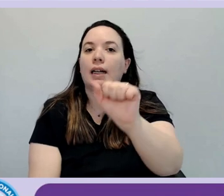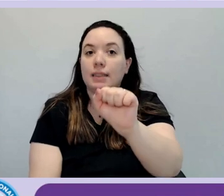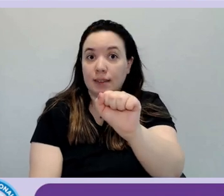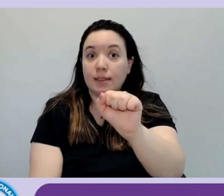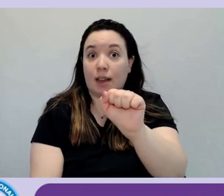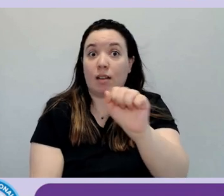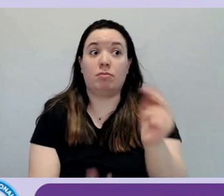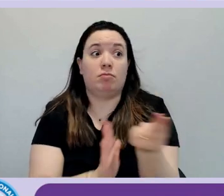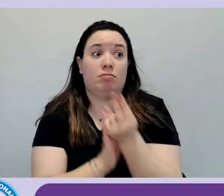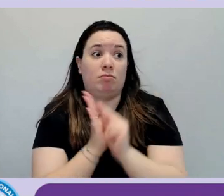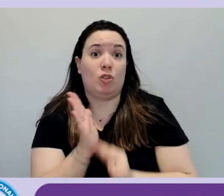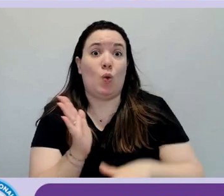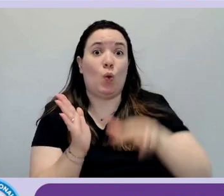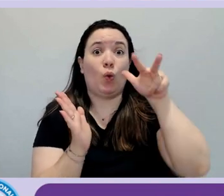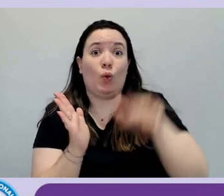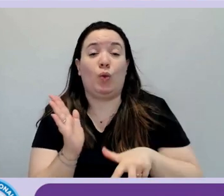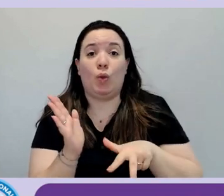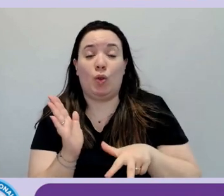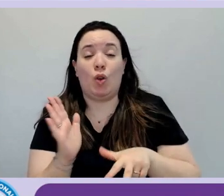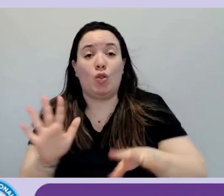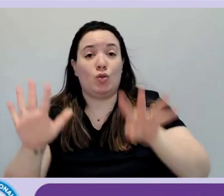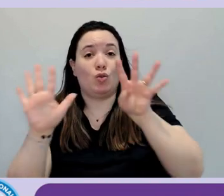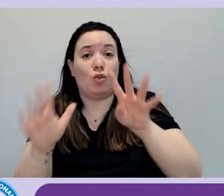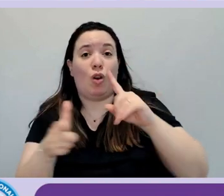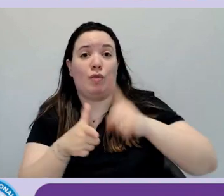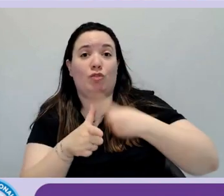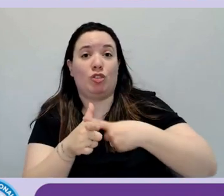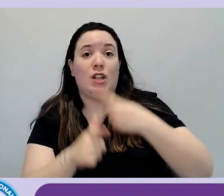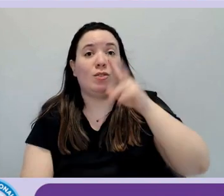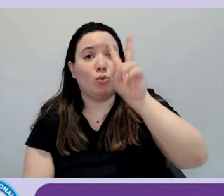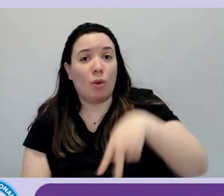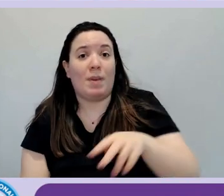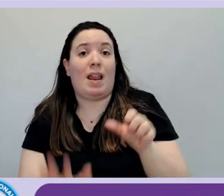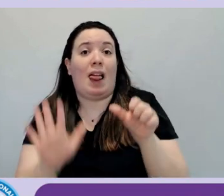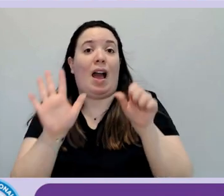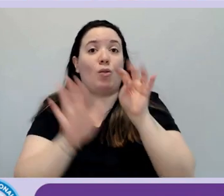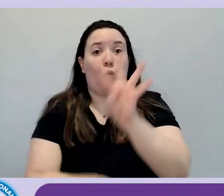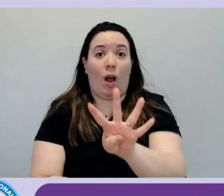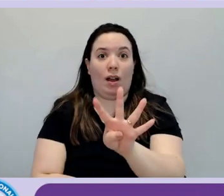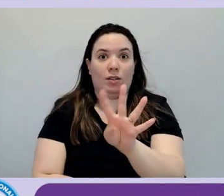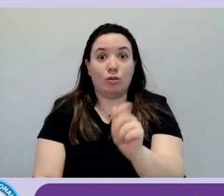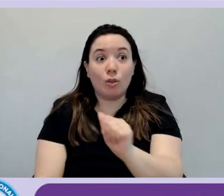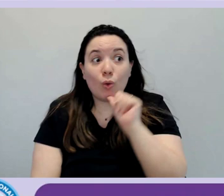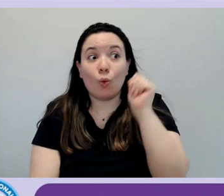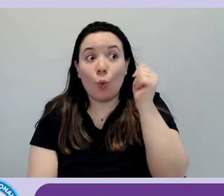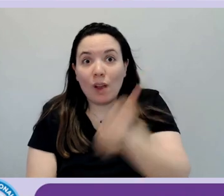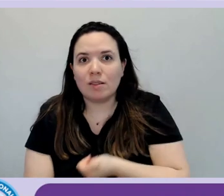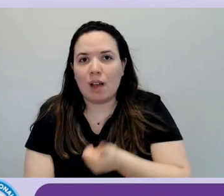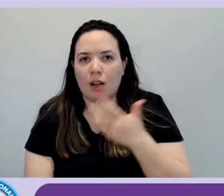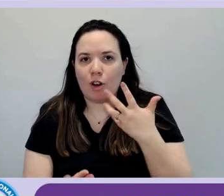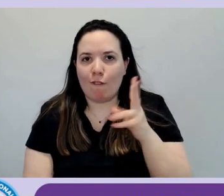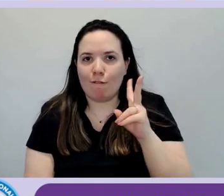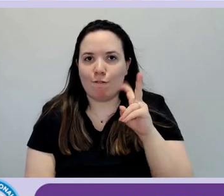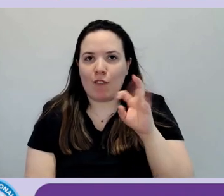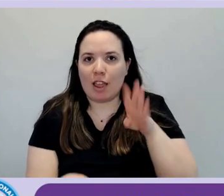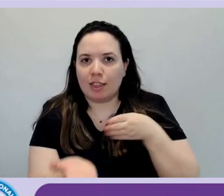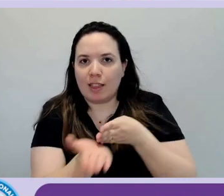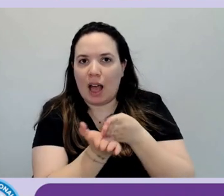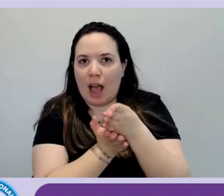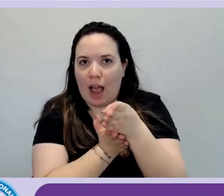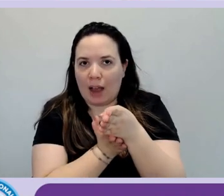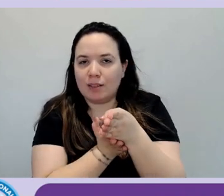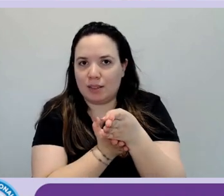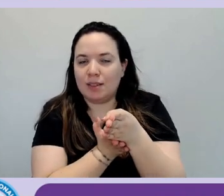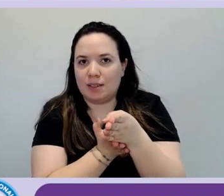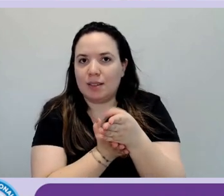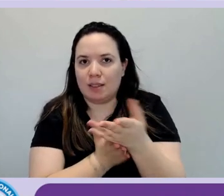nata ufficialmente il 9 gennaio del 2004. Quest'anno ha compiuto 20 anni. C'è ancora il video nei